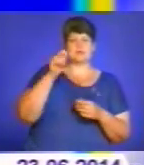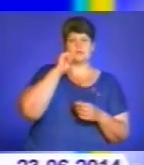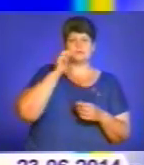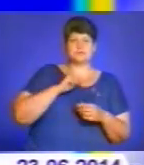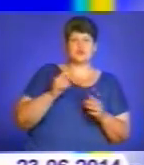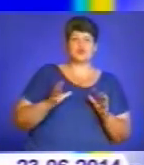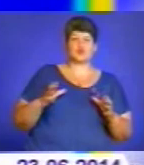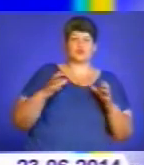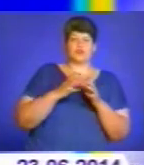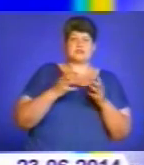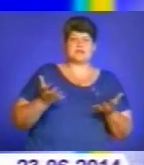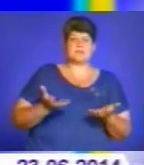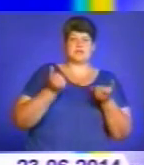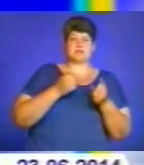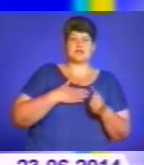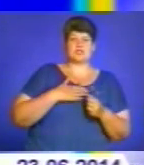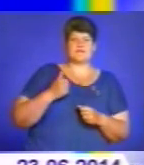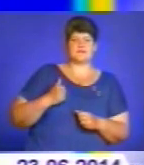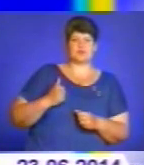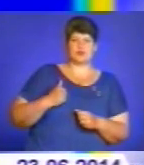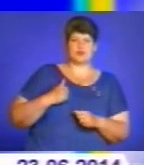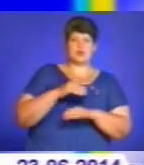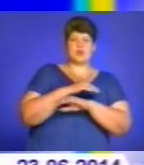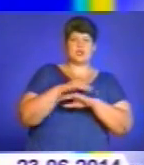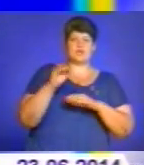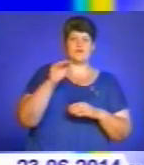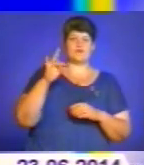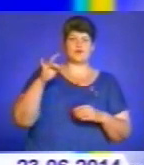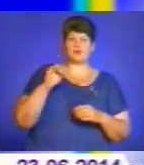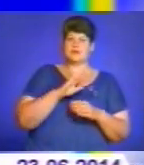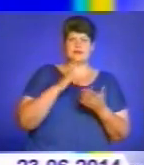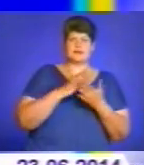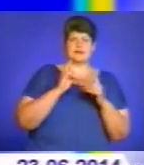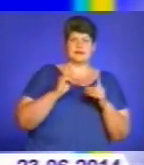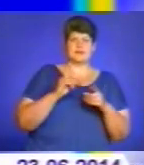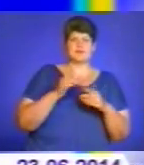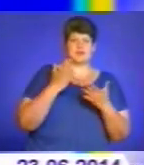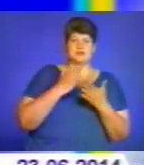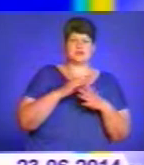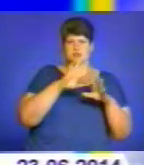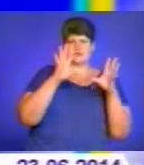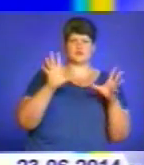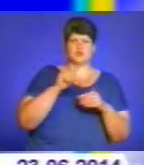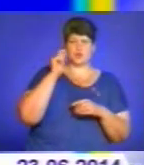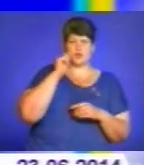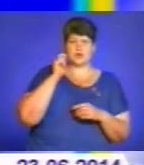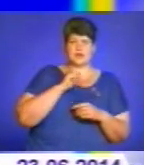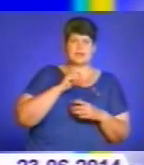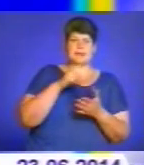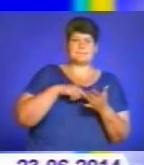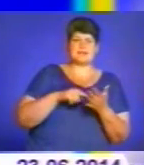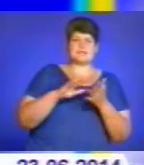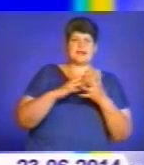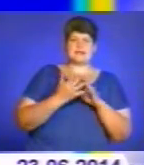згуртуватися і підтримати наших військових. Адже лінія фронту проходить не лише на Сході, вона пролягає через усю Україну. Міста і